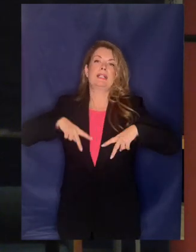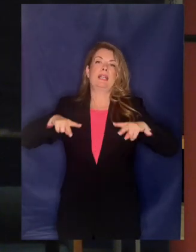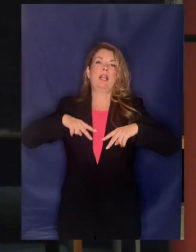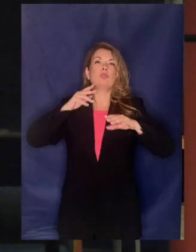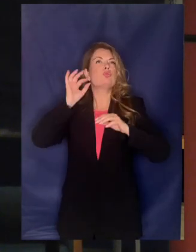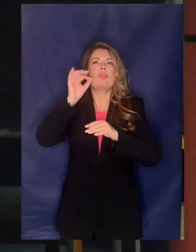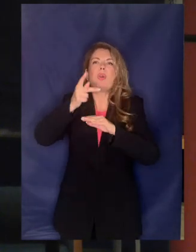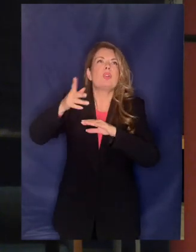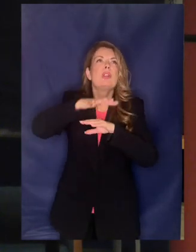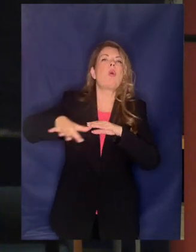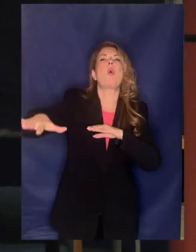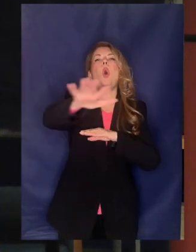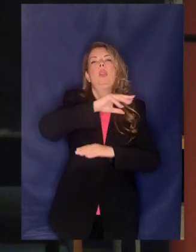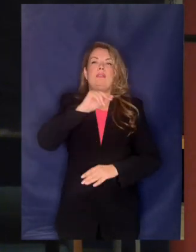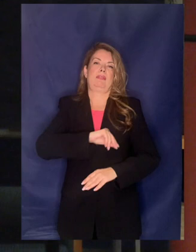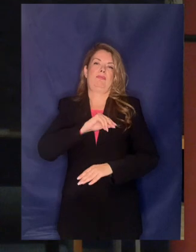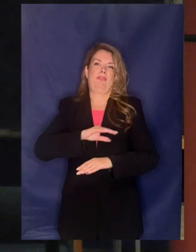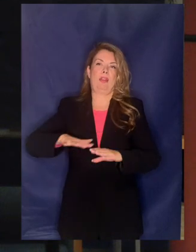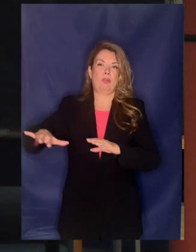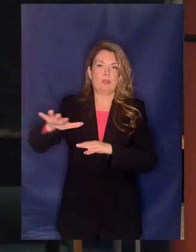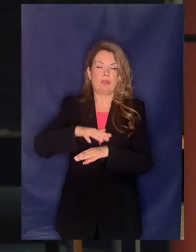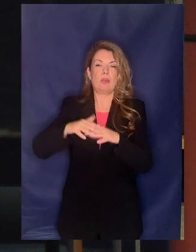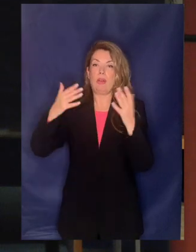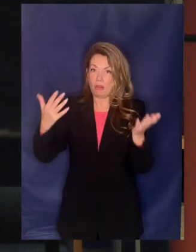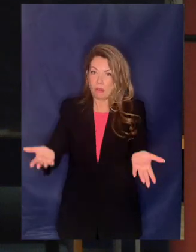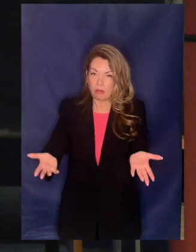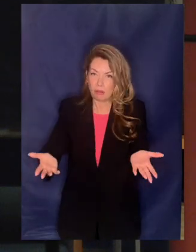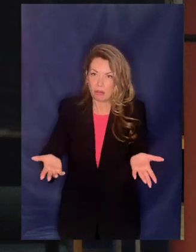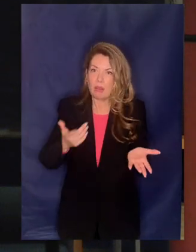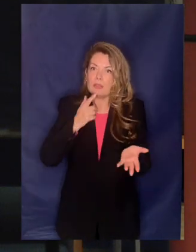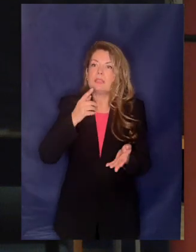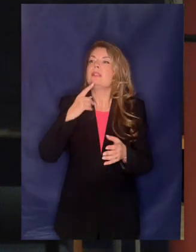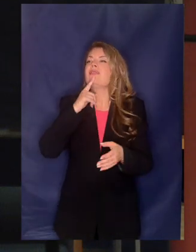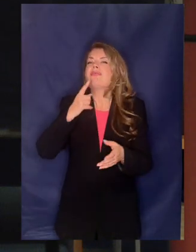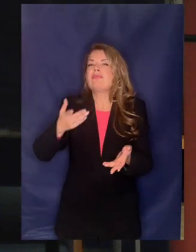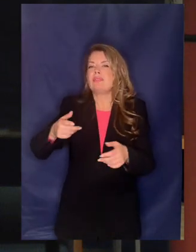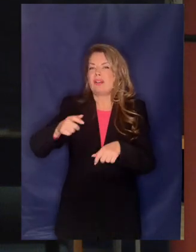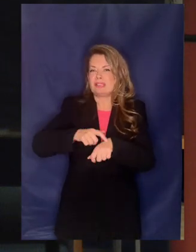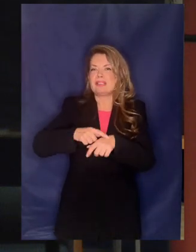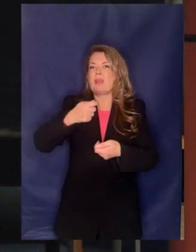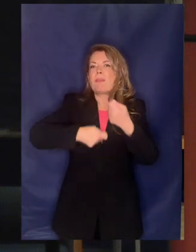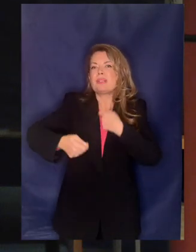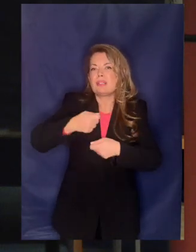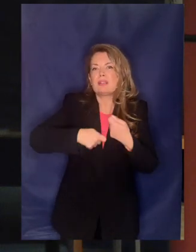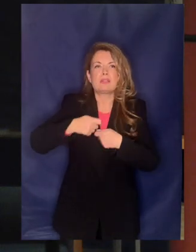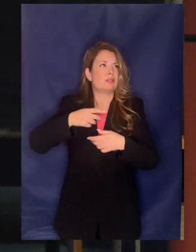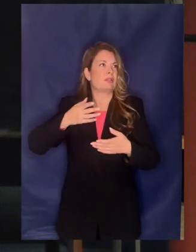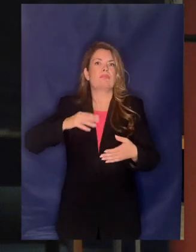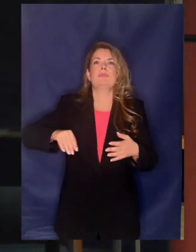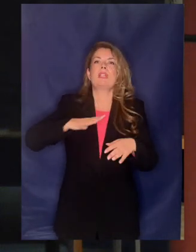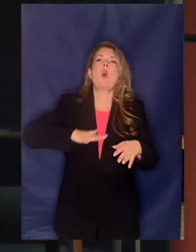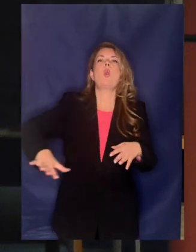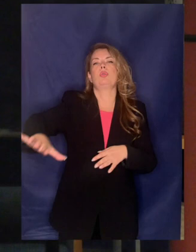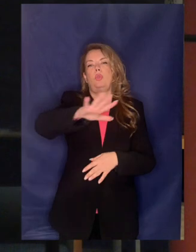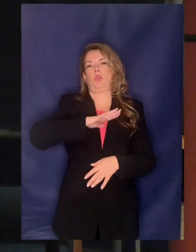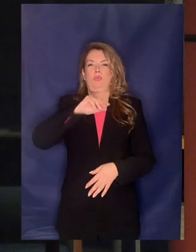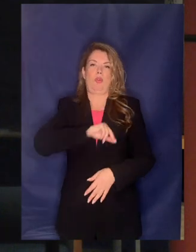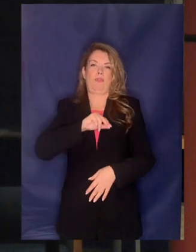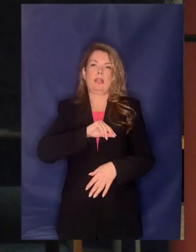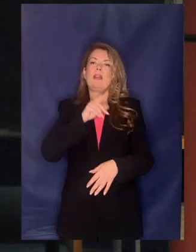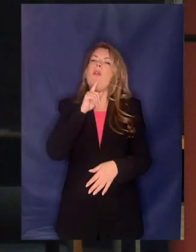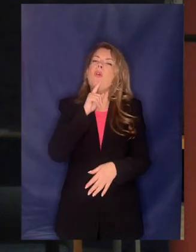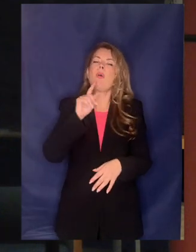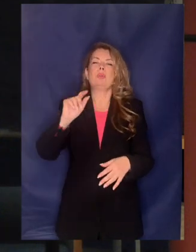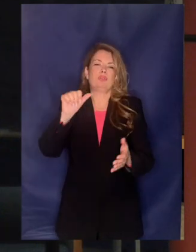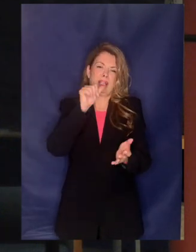συμφέροντος και παρότι ο νόμος για το υπερταμείο λέει ότι η αξιοποίηση των δημόσιων επιχειρήσεων κοινής ωφέλειας όπως η ΕΙΔΑΠ και η